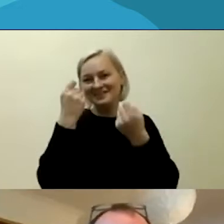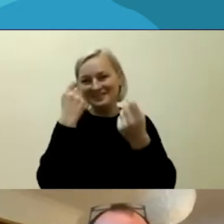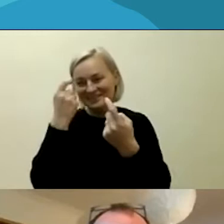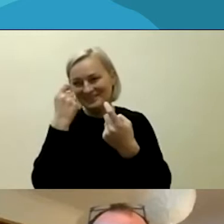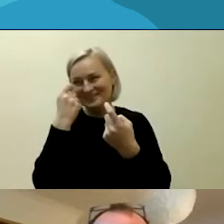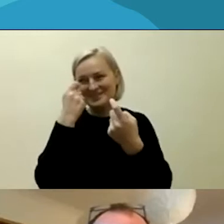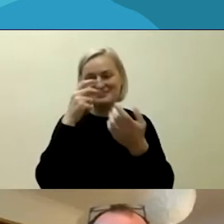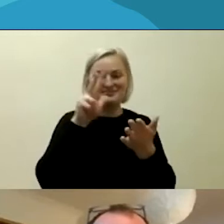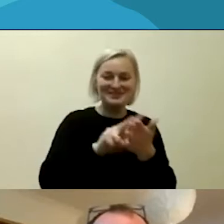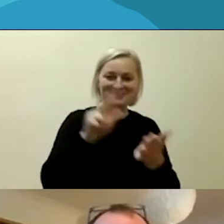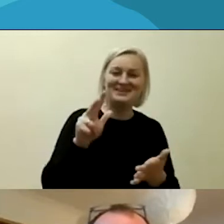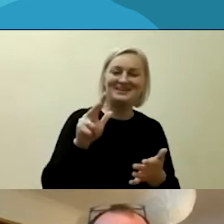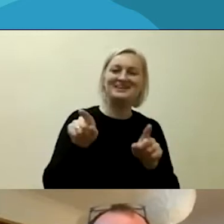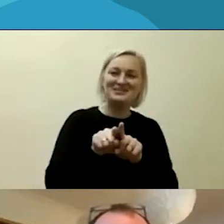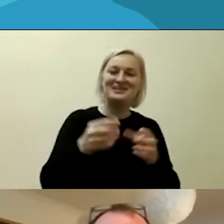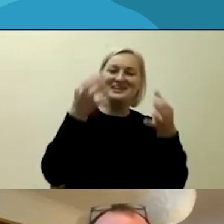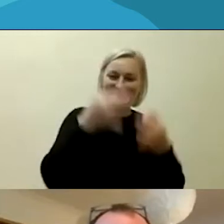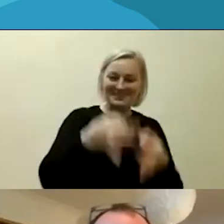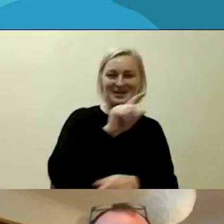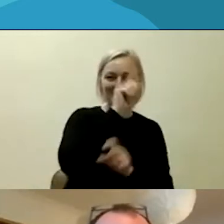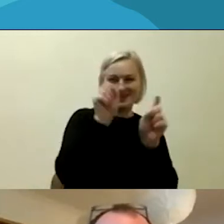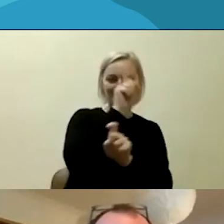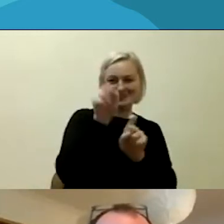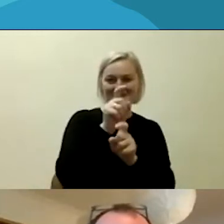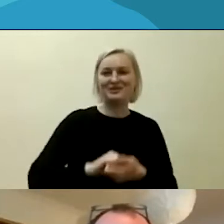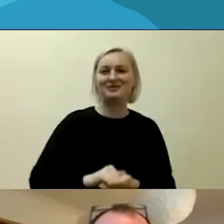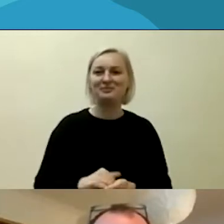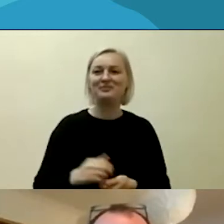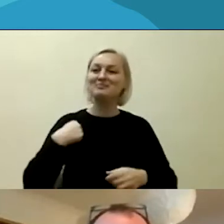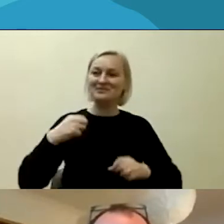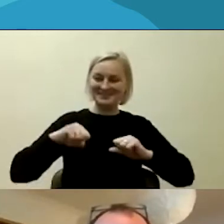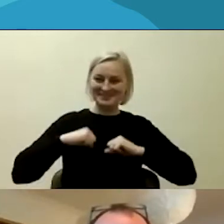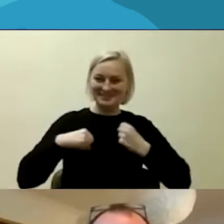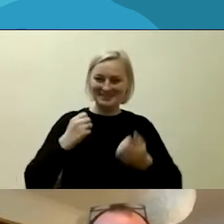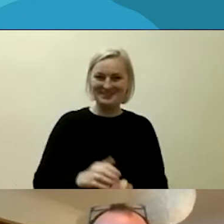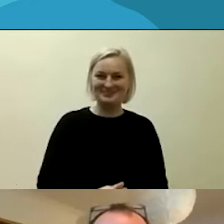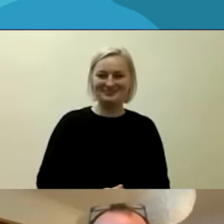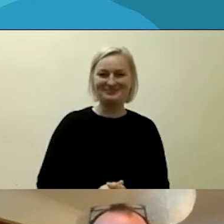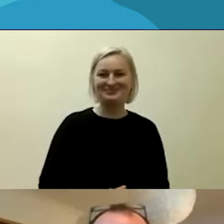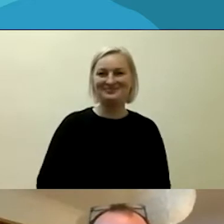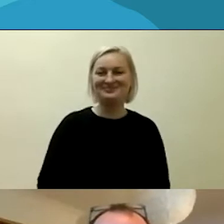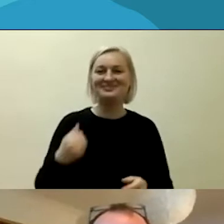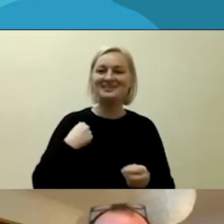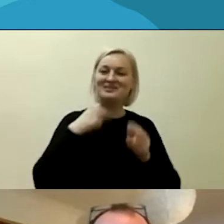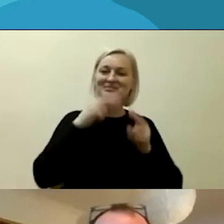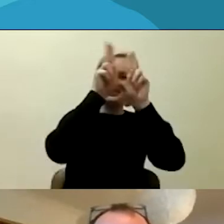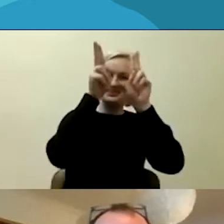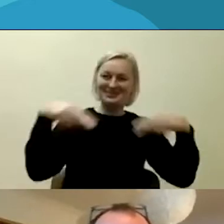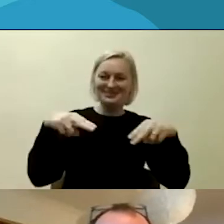klausimą. Mes stengiamės atitikti tarptautinės normas,